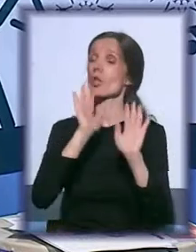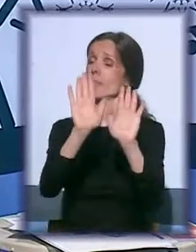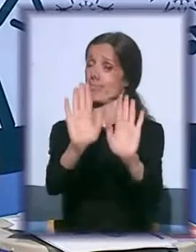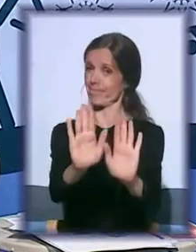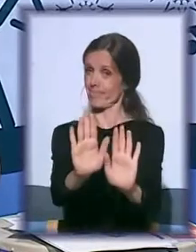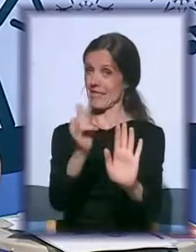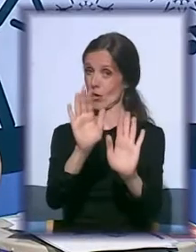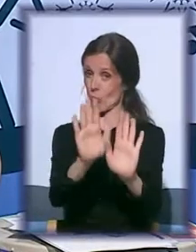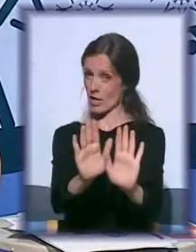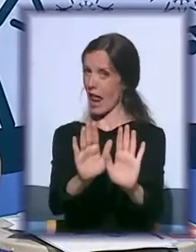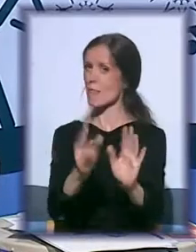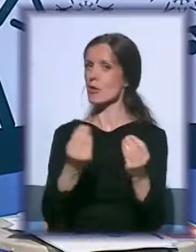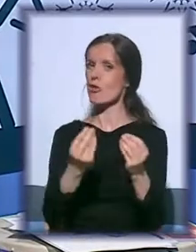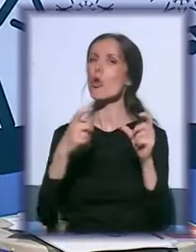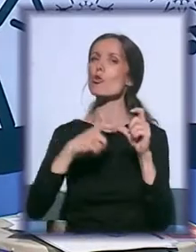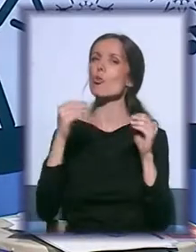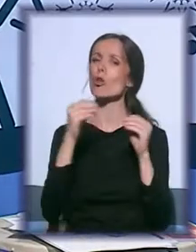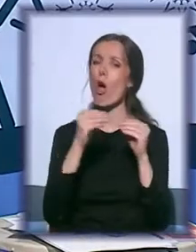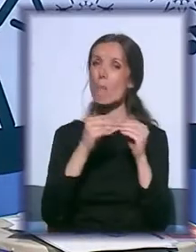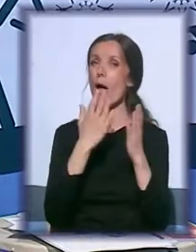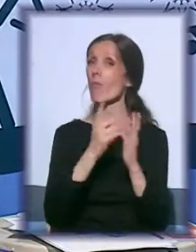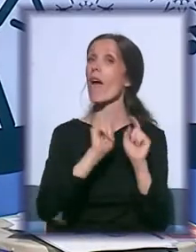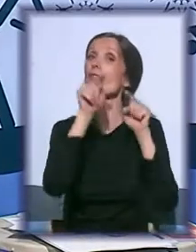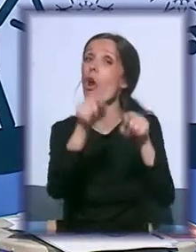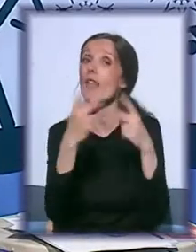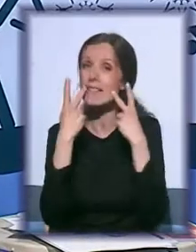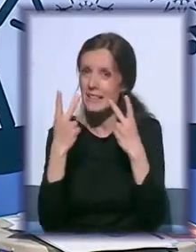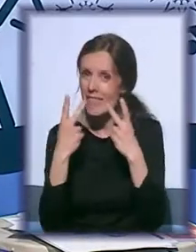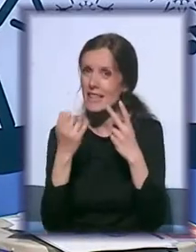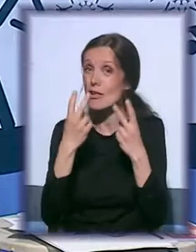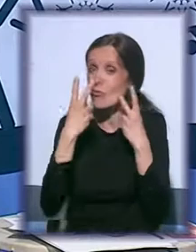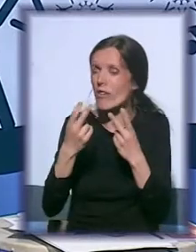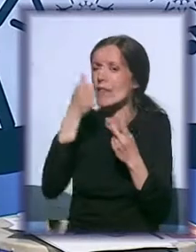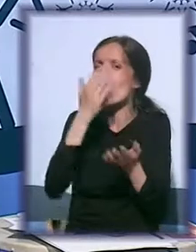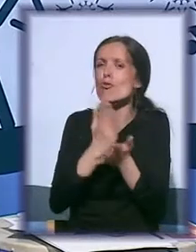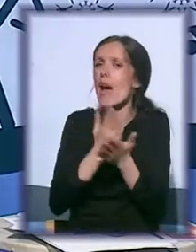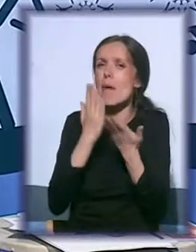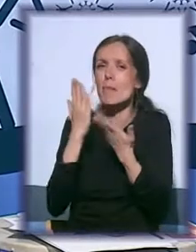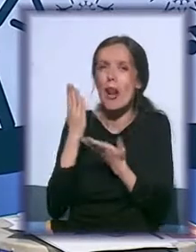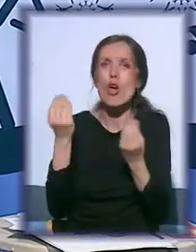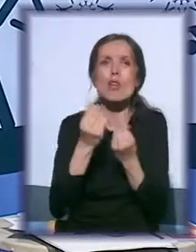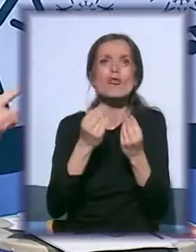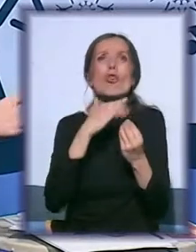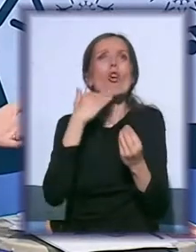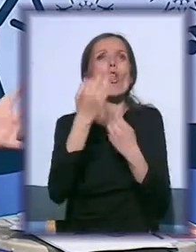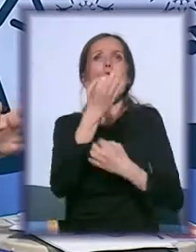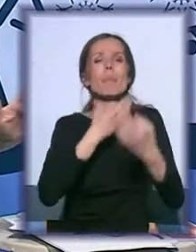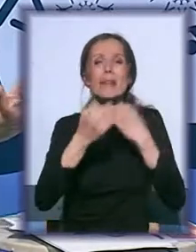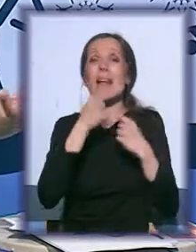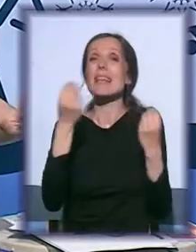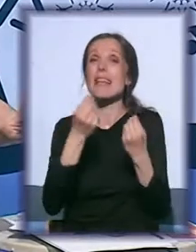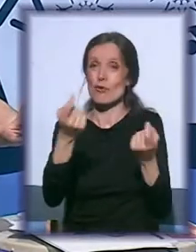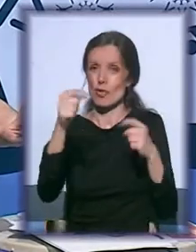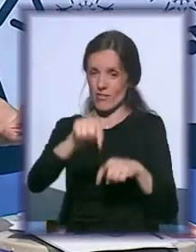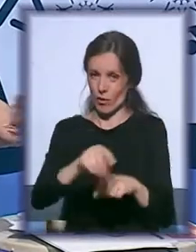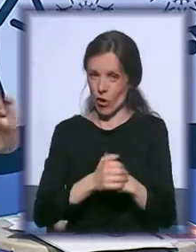sa vama i uvek će biti sa vama, i upravo da imamo šta se desilo u tog momenta. Zbog čega je ovoliko pitanja i evo zašto ste vi ovde.